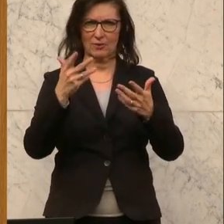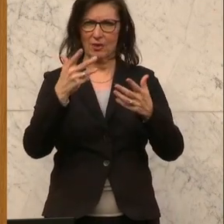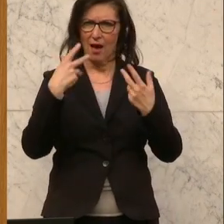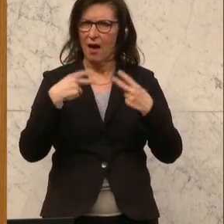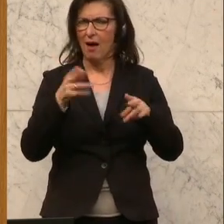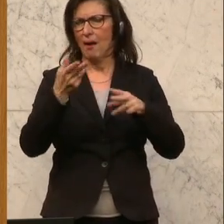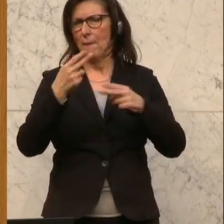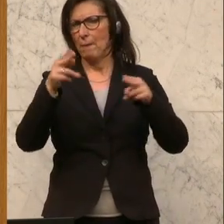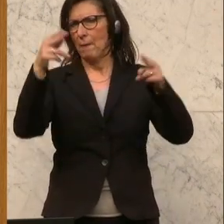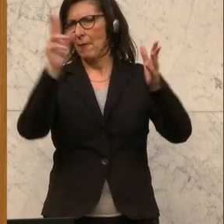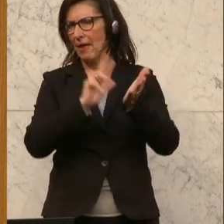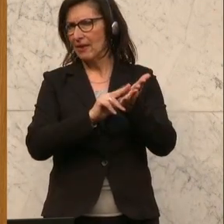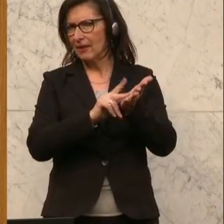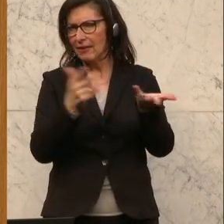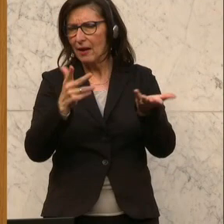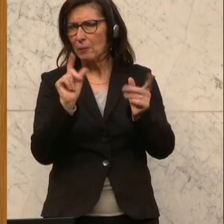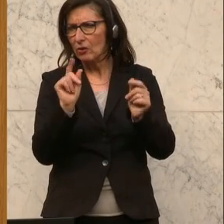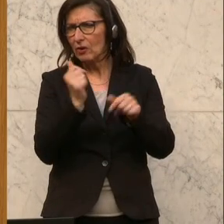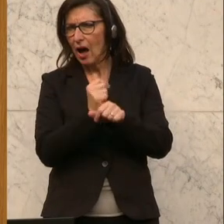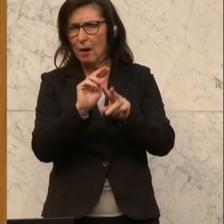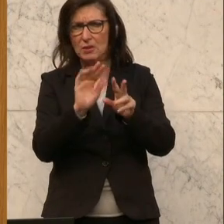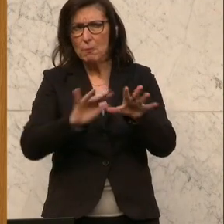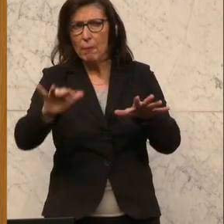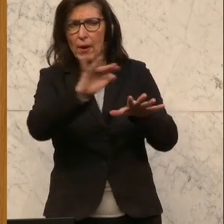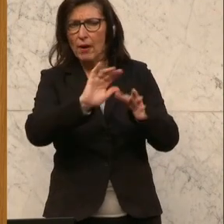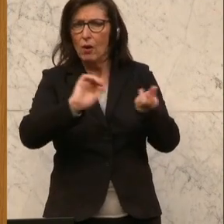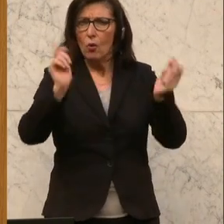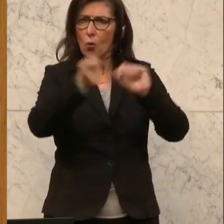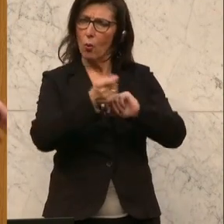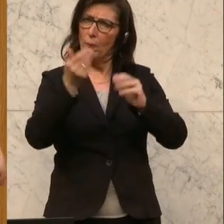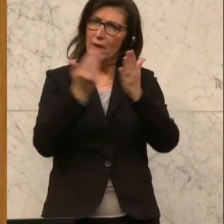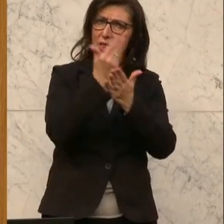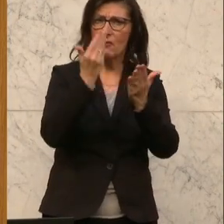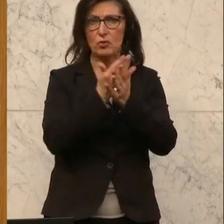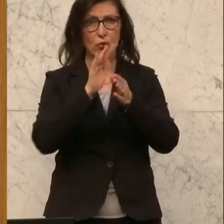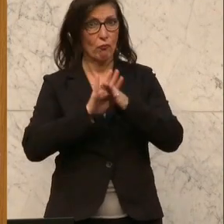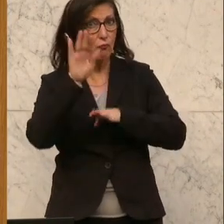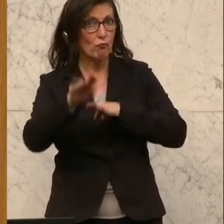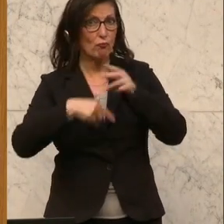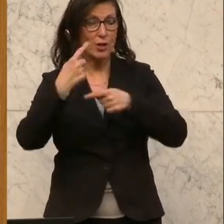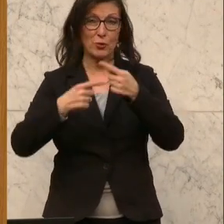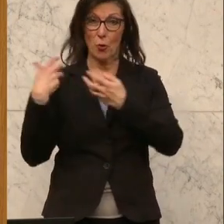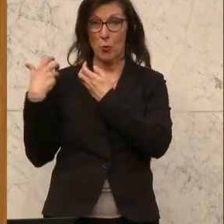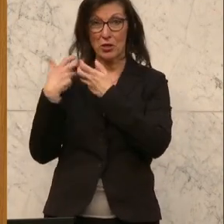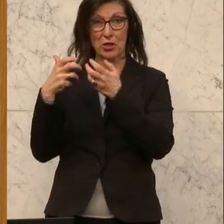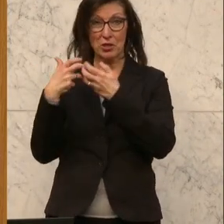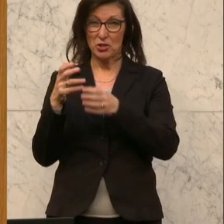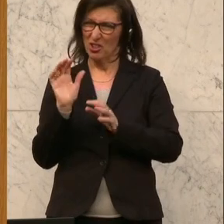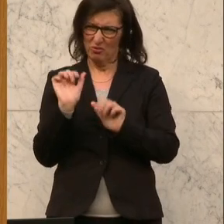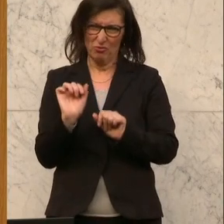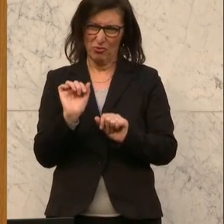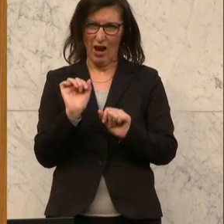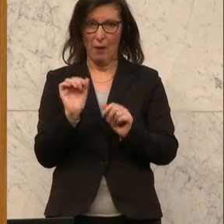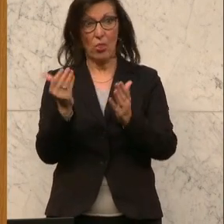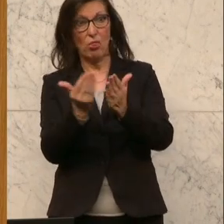Arbeitswelt. Es bedeutet Innovation, es bedeutet Fortschritt. Und wie die Geschichte uns auch gelehrt hat, war diese Angst immer unbegründet. Es